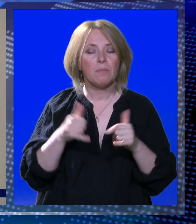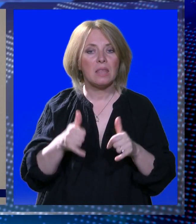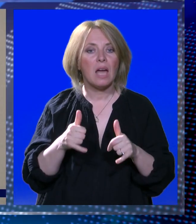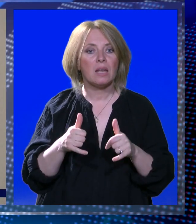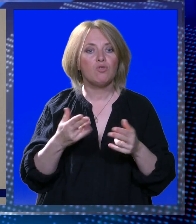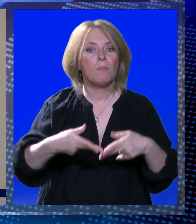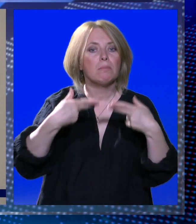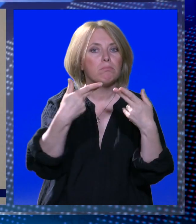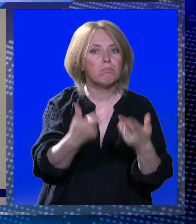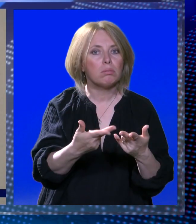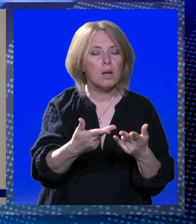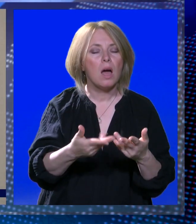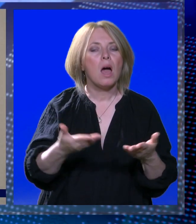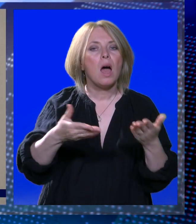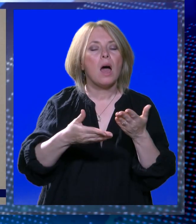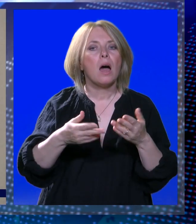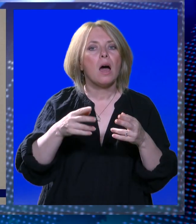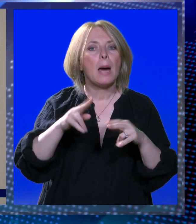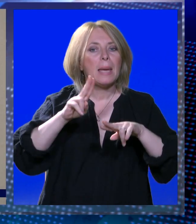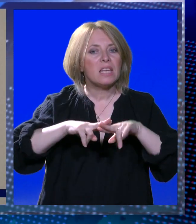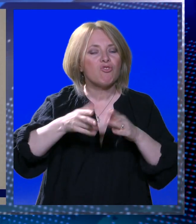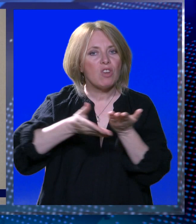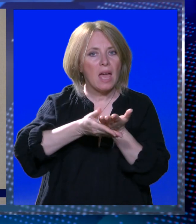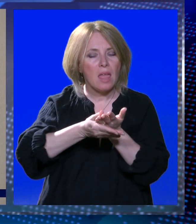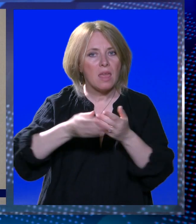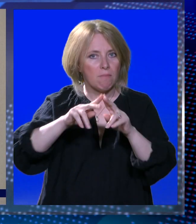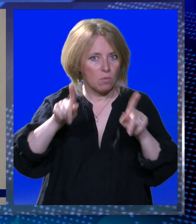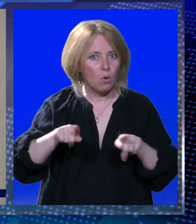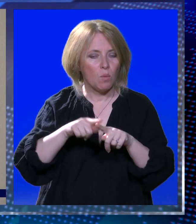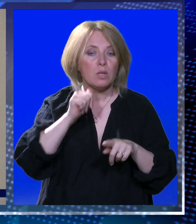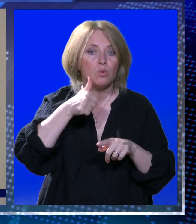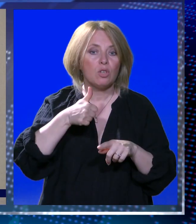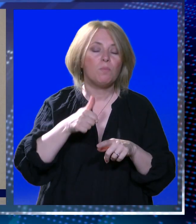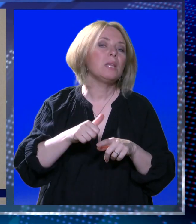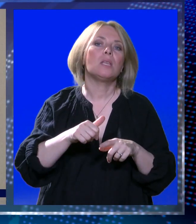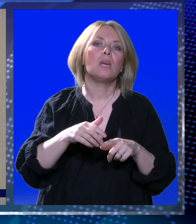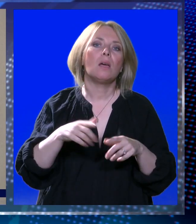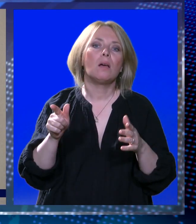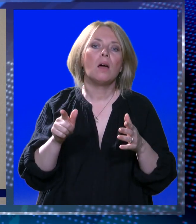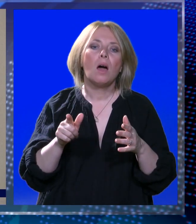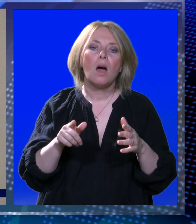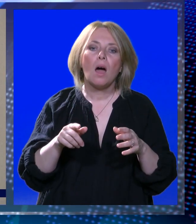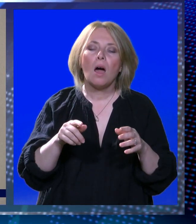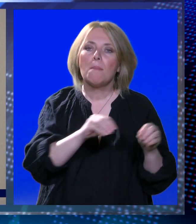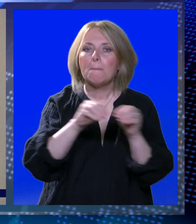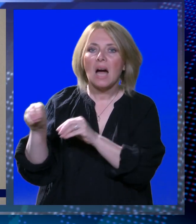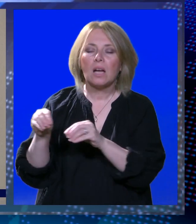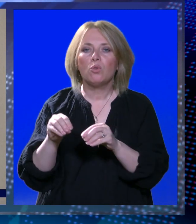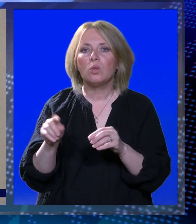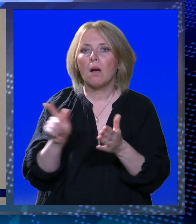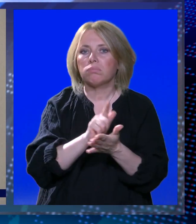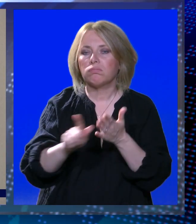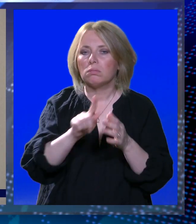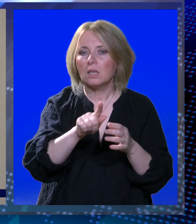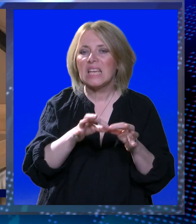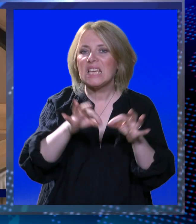Danas će im biti urušćeno rješenje, sutra će biti maknuta javna površina. Vidio sam istupe vlasnika cele u